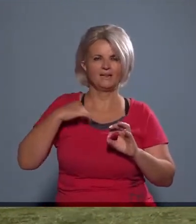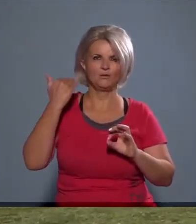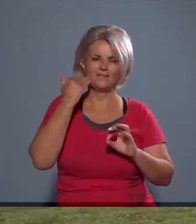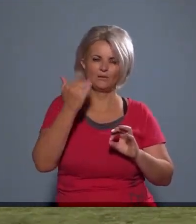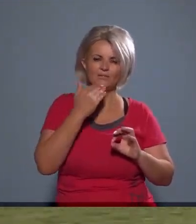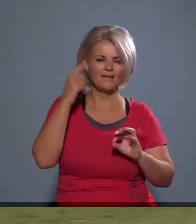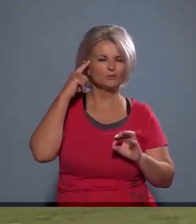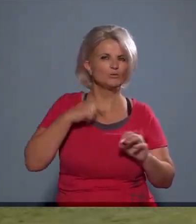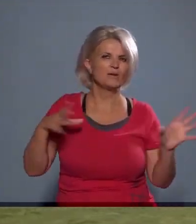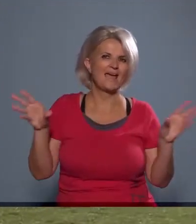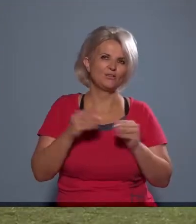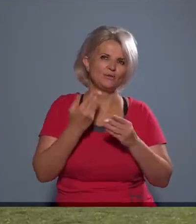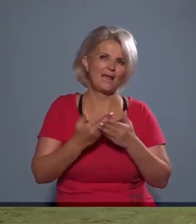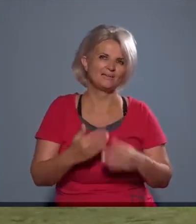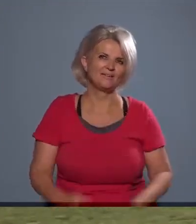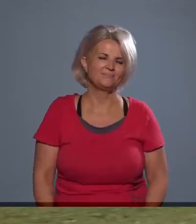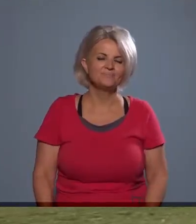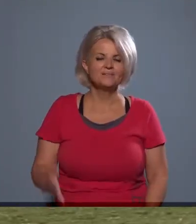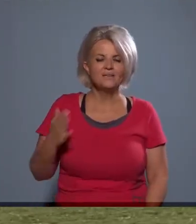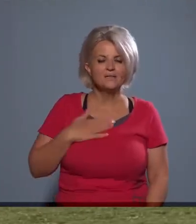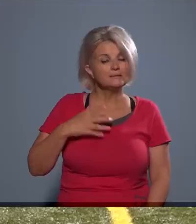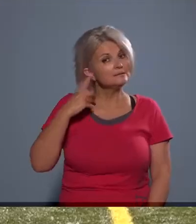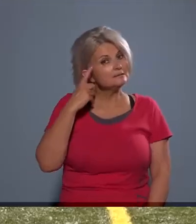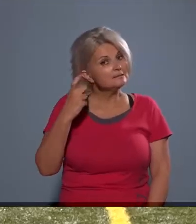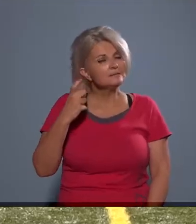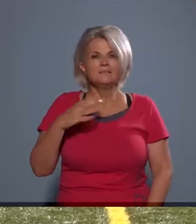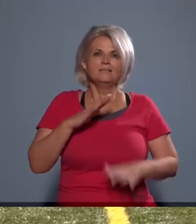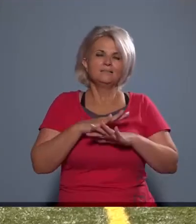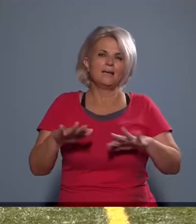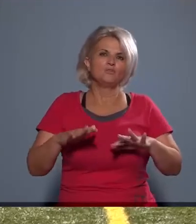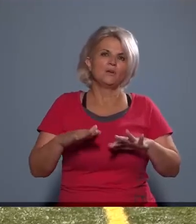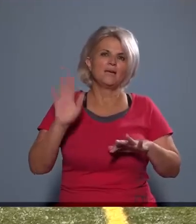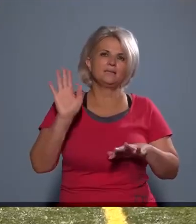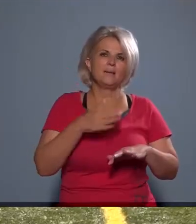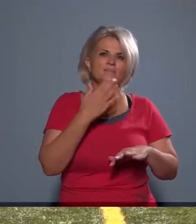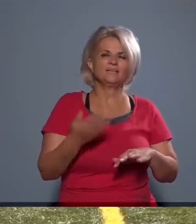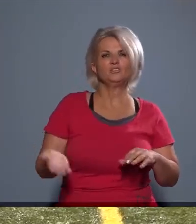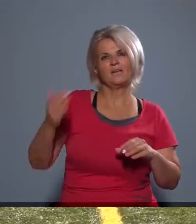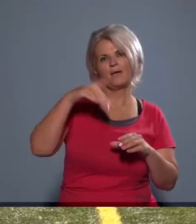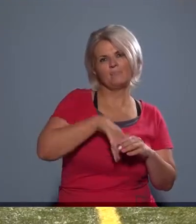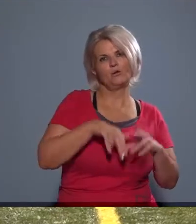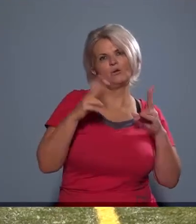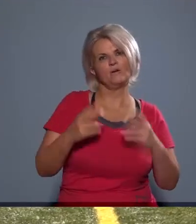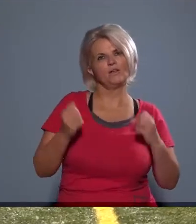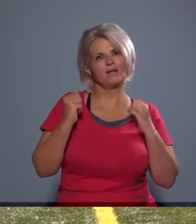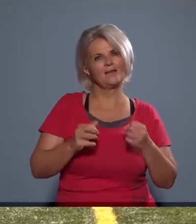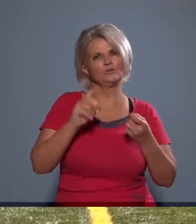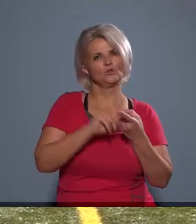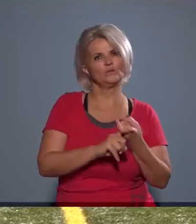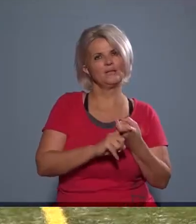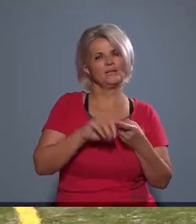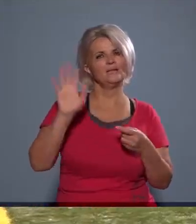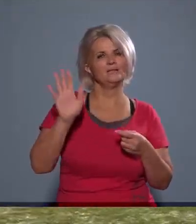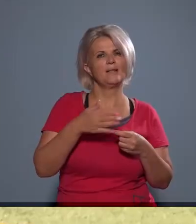délelőtt, öt koradél után tudunk itt közösen eltölteni. Én azt figyeltem meg, hogy nem csak egy adott nemzetiségen belül vannak